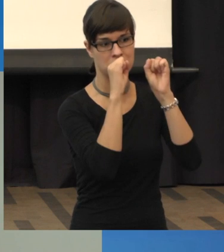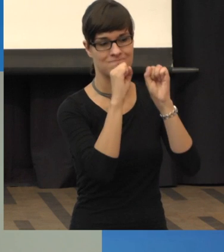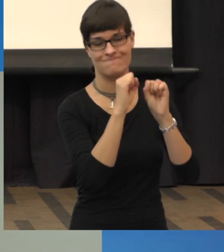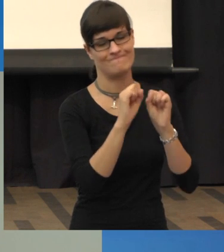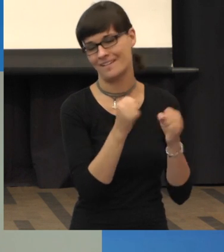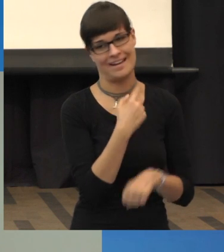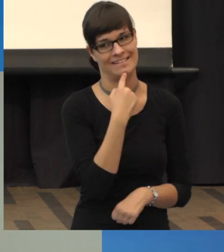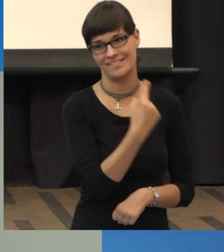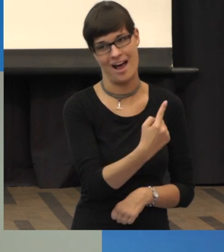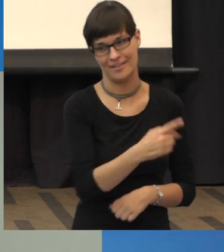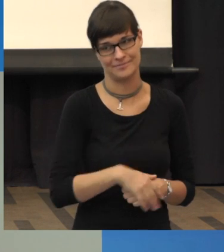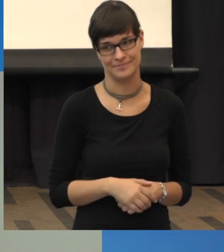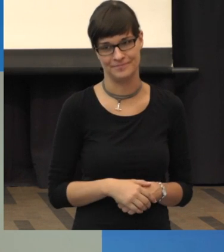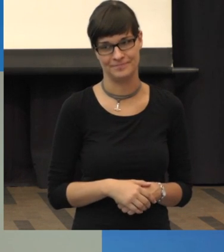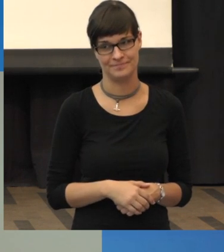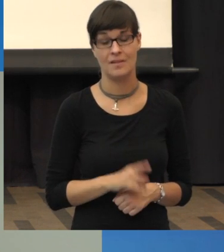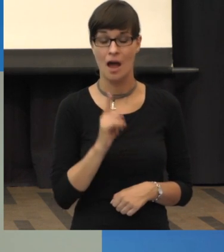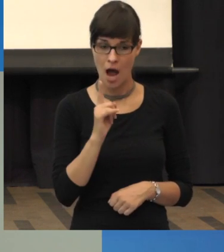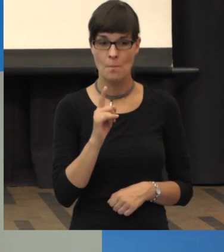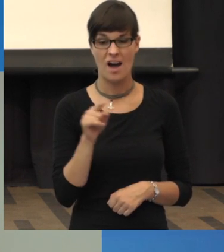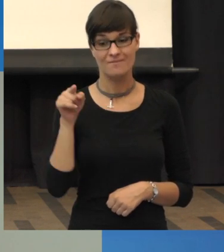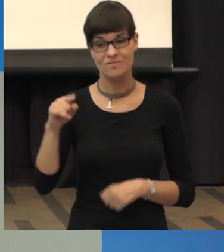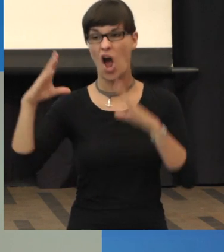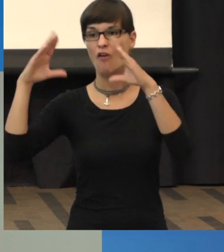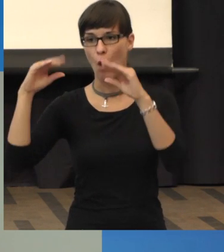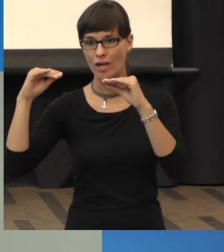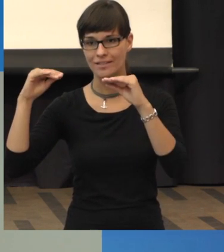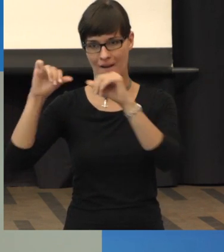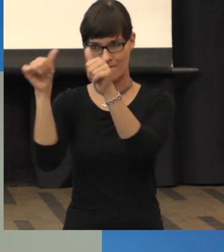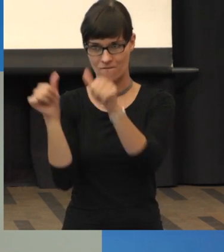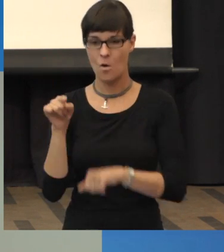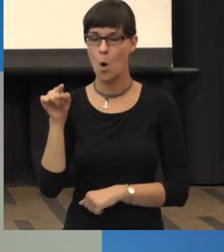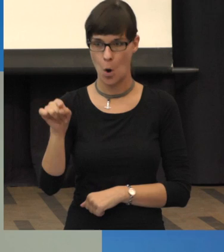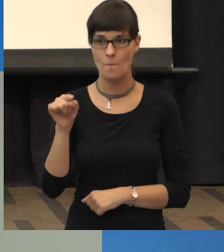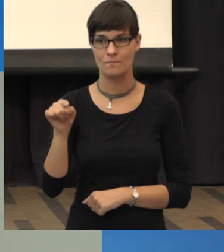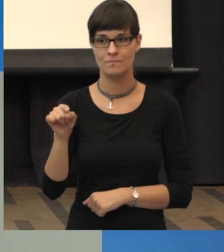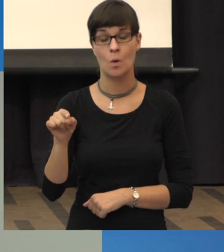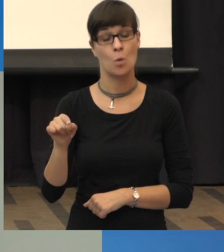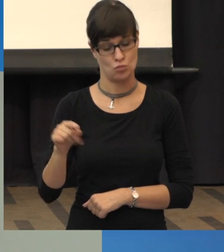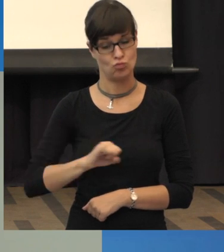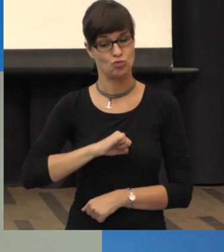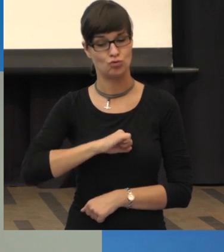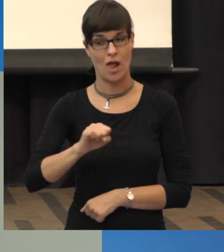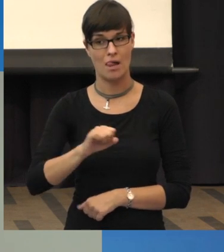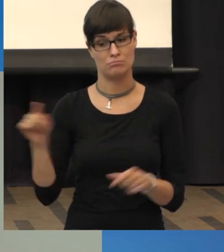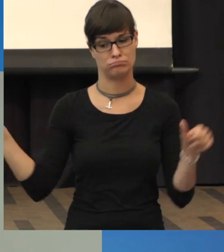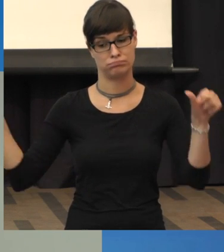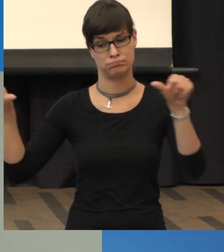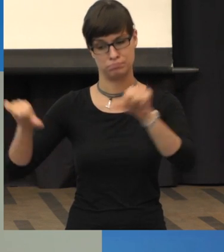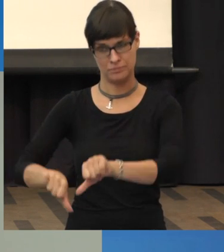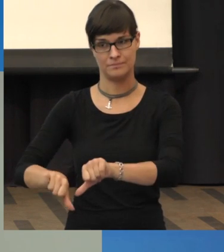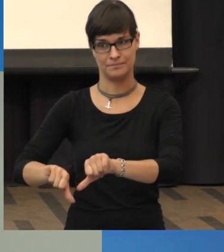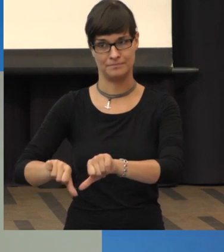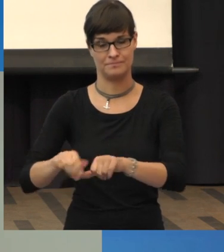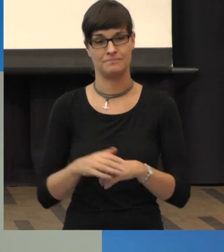Halbierung der Sehkraft. Das kann man nicht sagen. Man kann aber sagen, die feuchte Form, die schreitet schon schneller voran. Also man